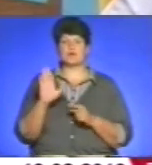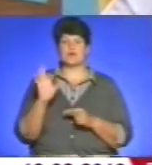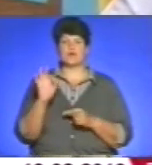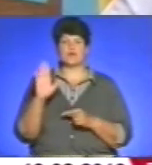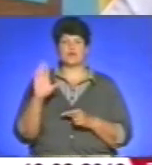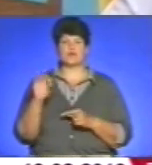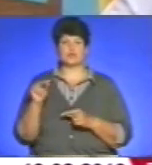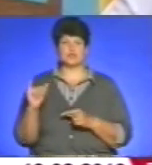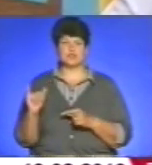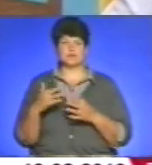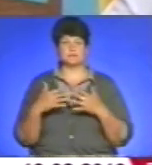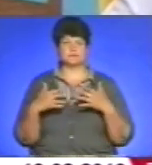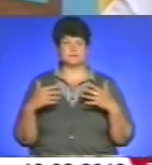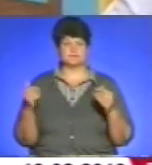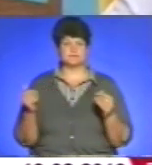продукція вся,